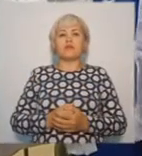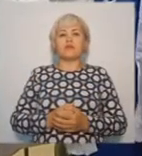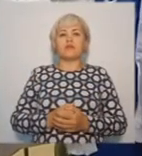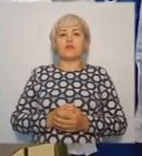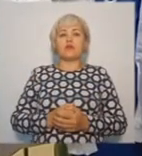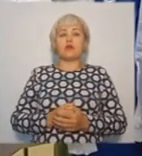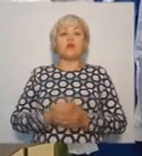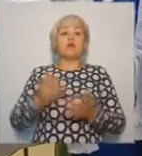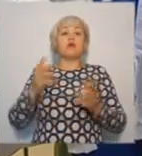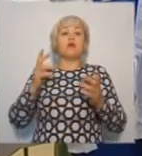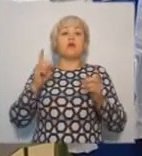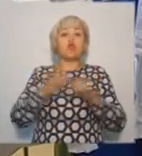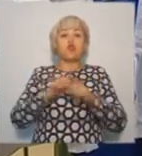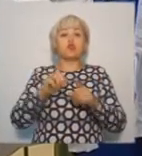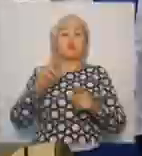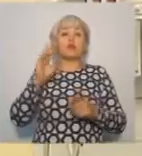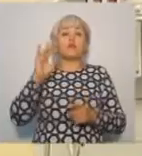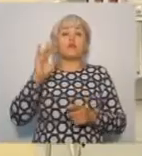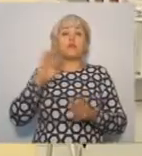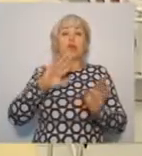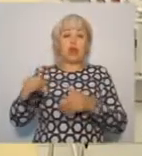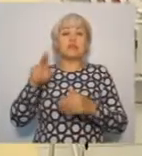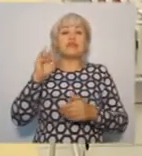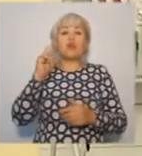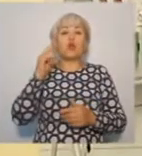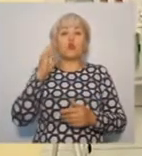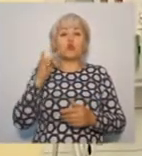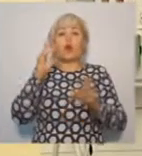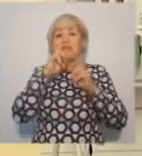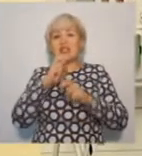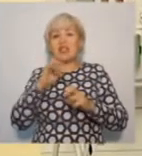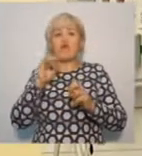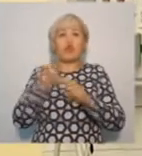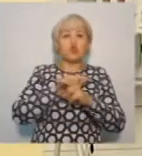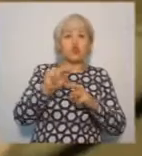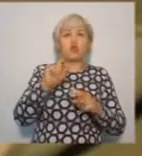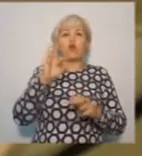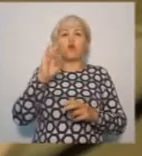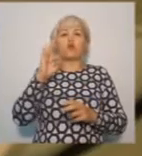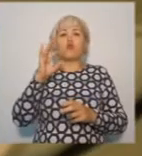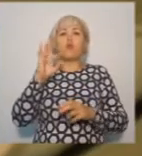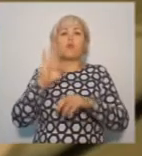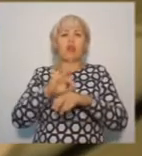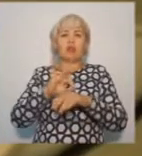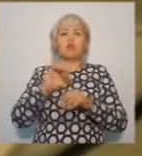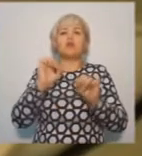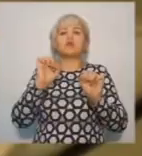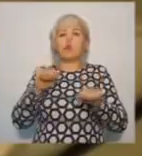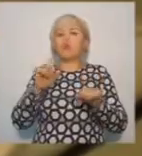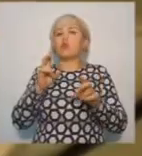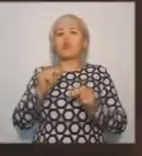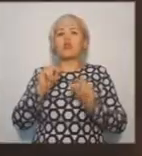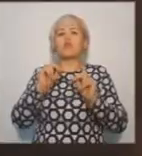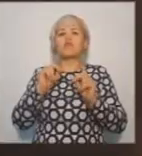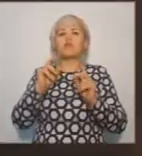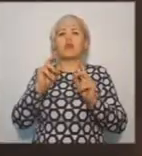Проходить диагностику, обследование и лечение онкобольные смогут, не выезжая из региона. Да и сейчас в федеральные центры пациентов направляют